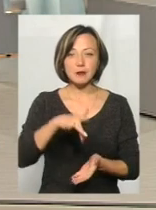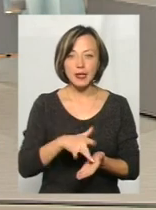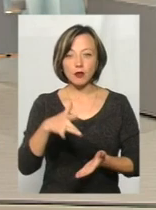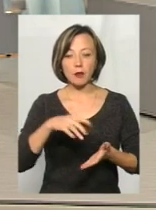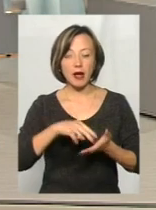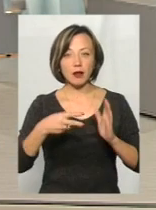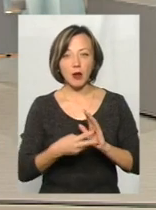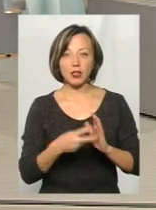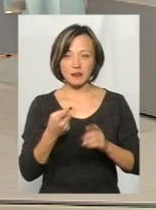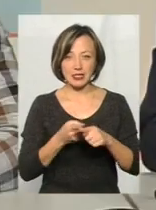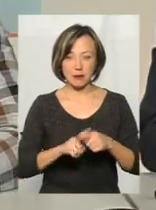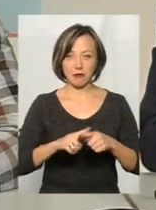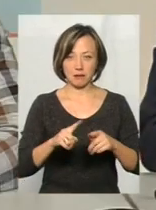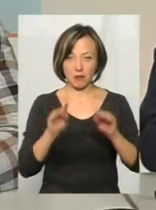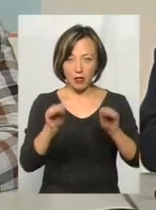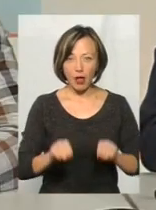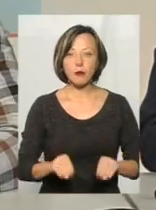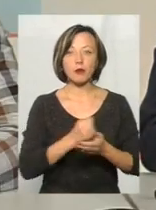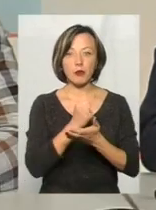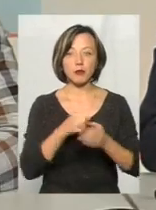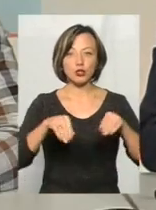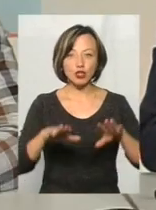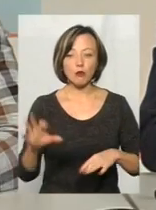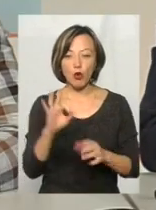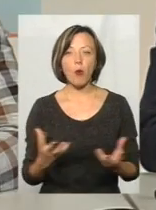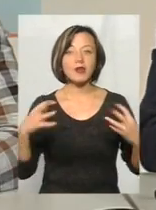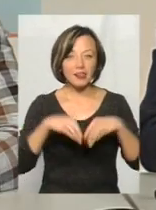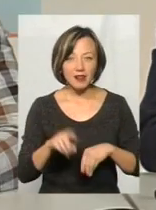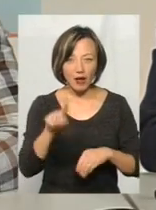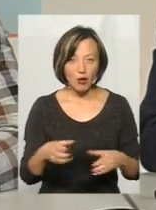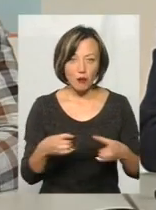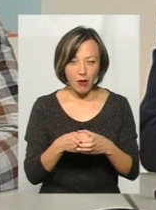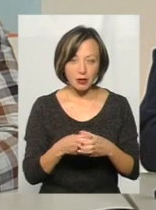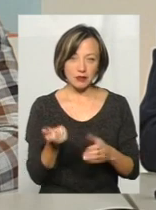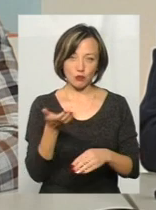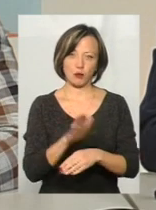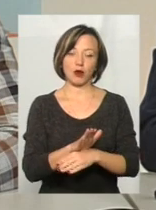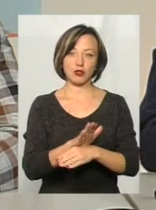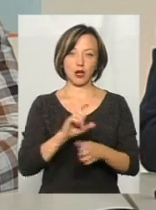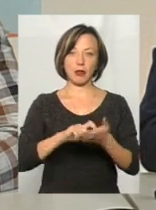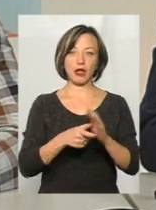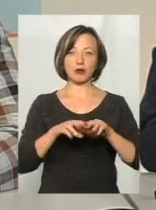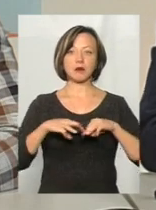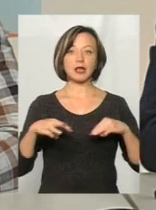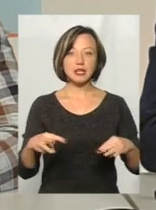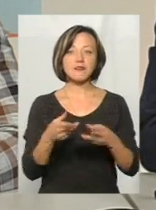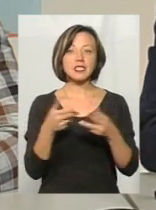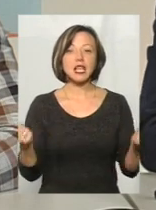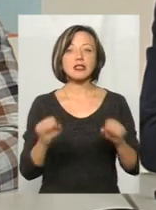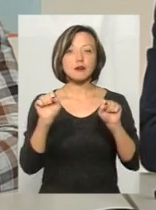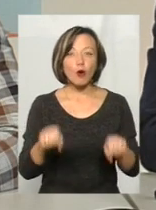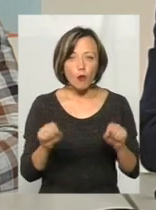які передбачені перспективним планом, приймуть рішення про об'єднання, то така громада, за розпорядженням Кабінету міністрів, визнається